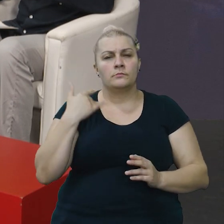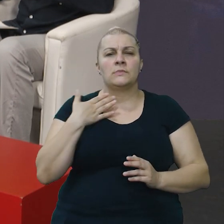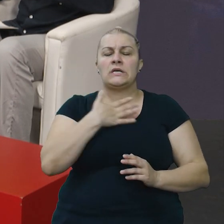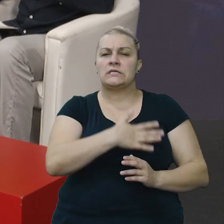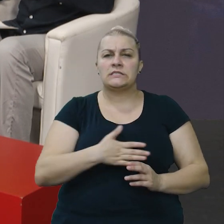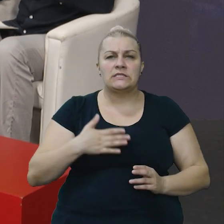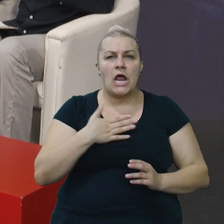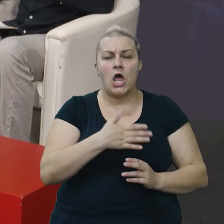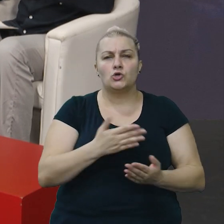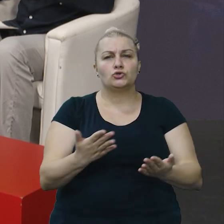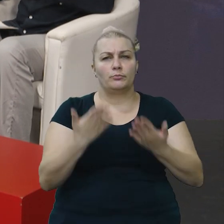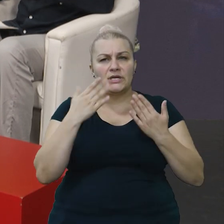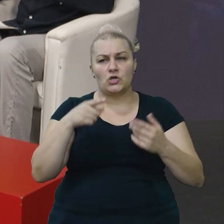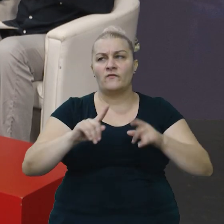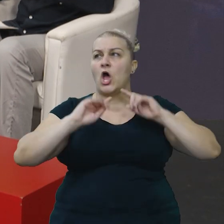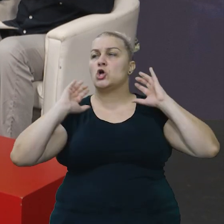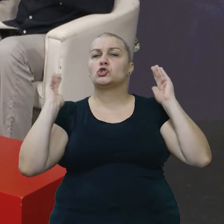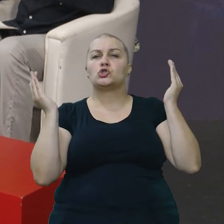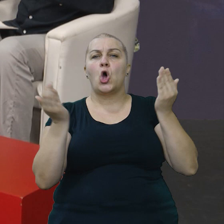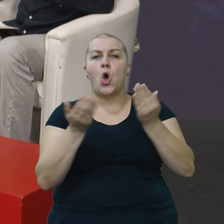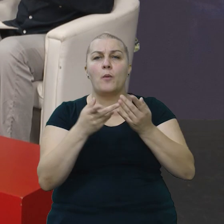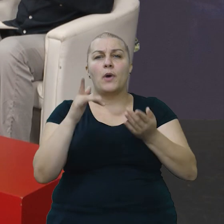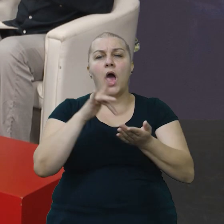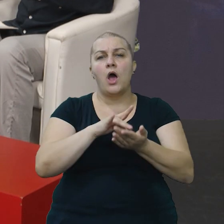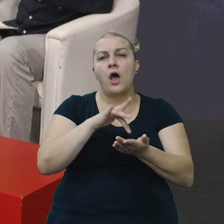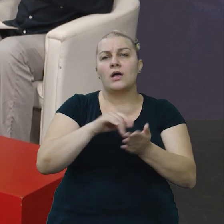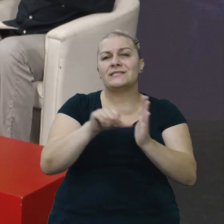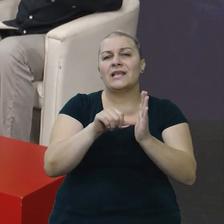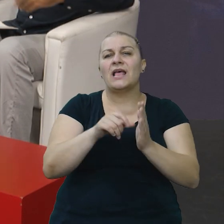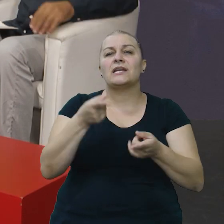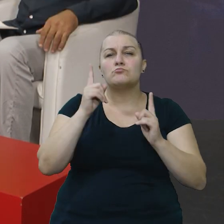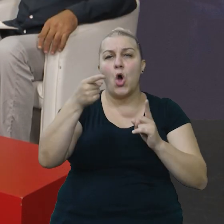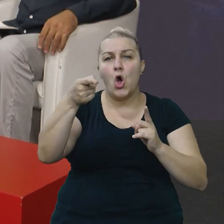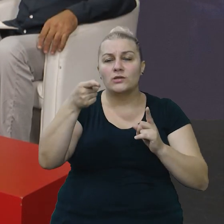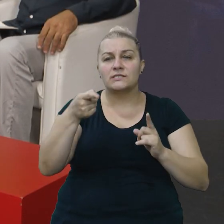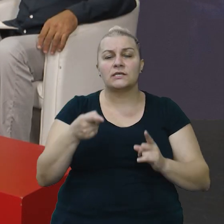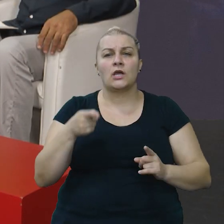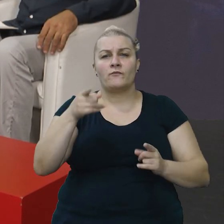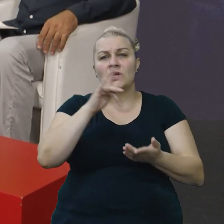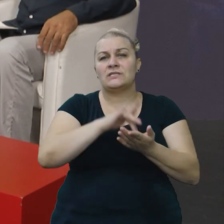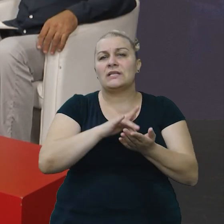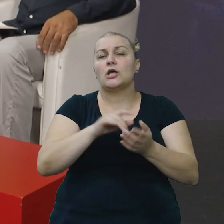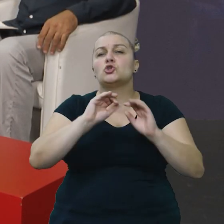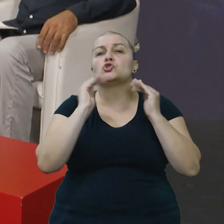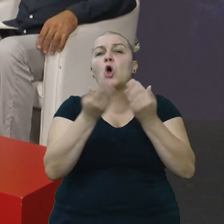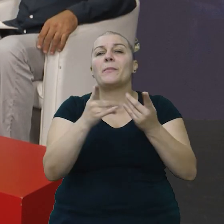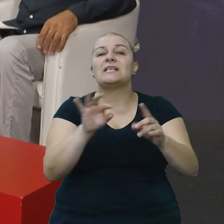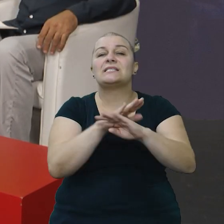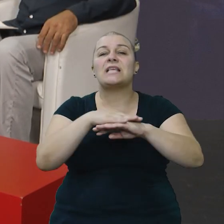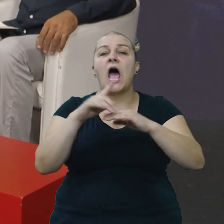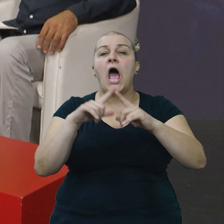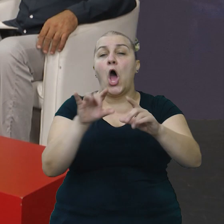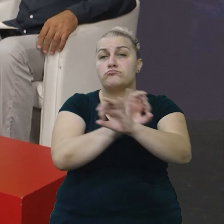ovoj sobi zapoginulo je u centru imotskom biliste. Bio sam više od 200 onih crnih